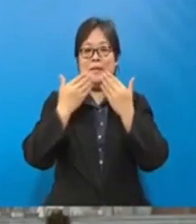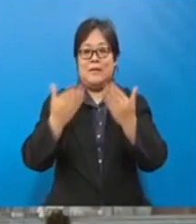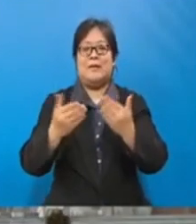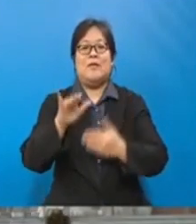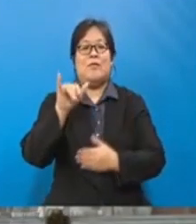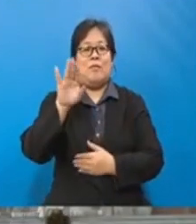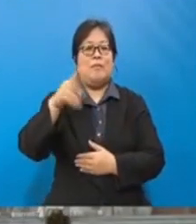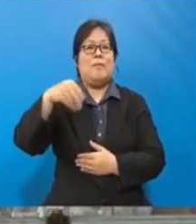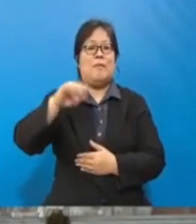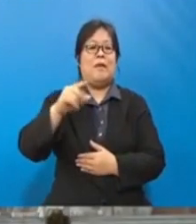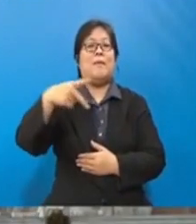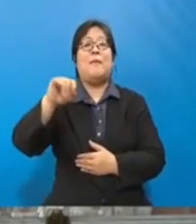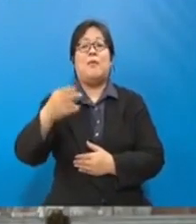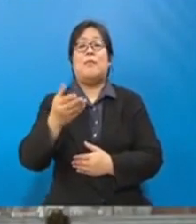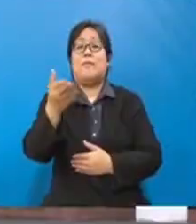kasih.